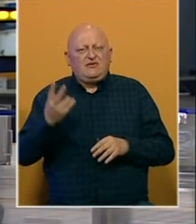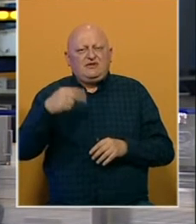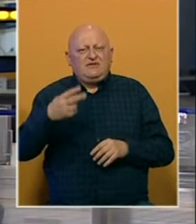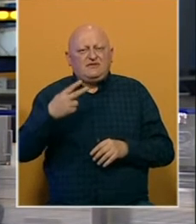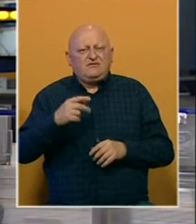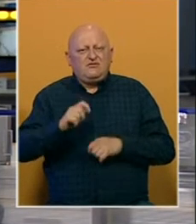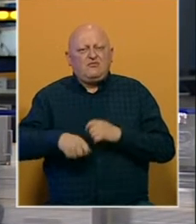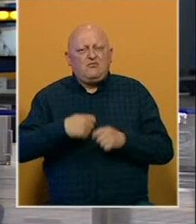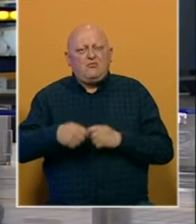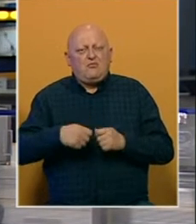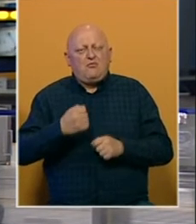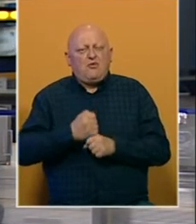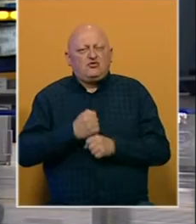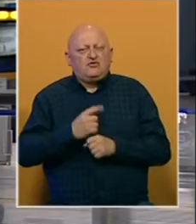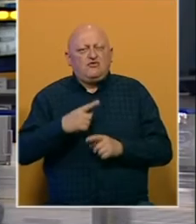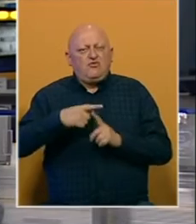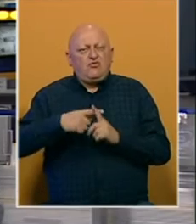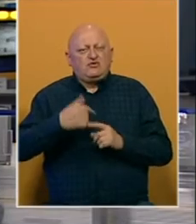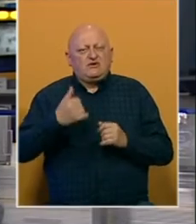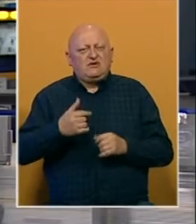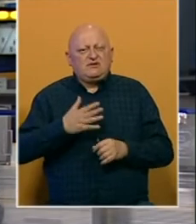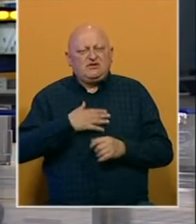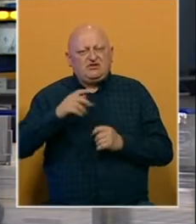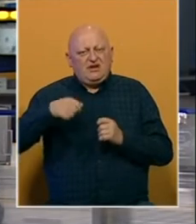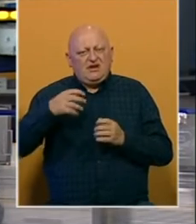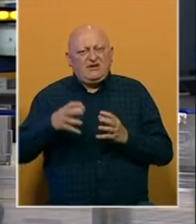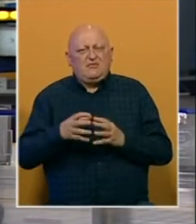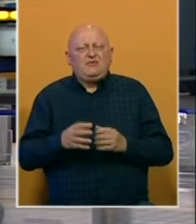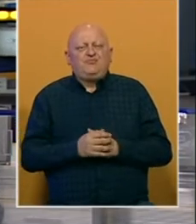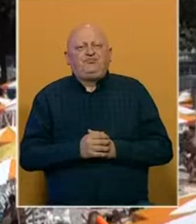2020. poslovala u plusu danas je bila naša ekipa.